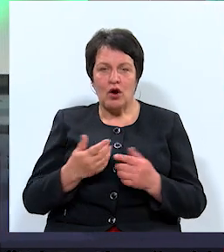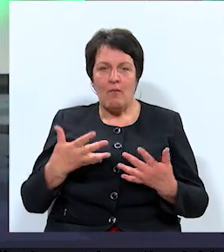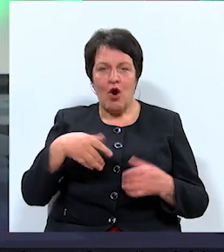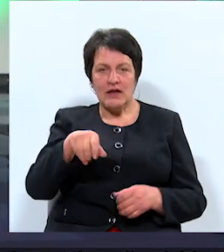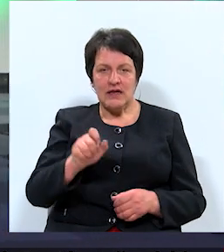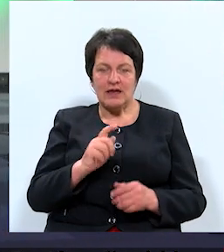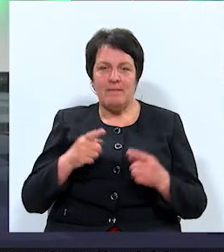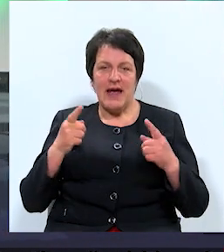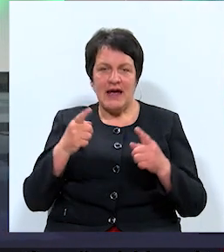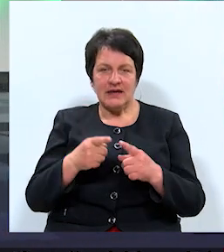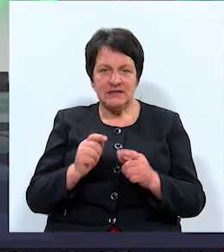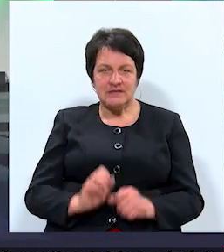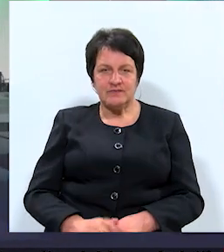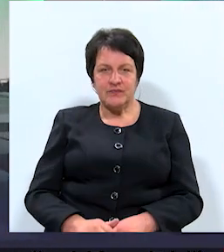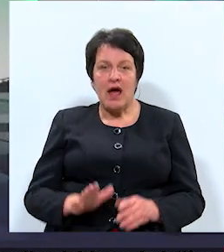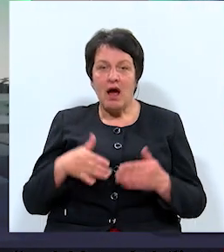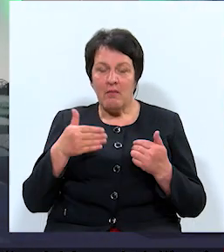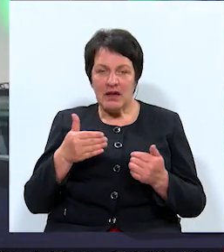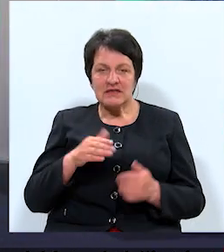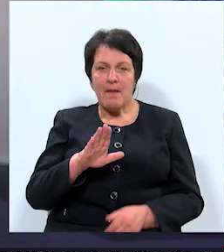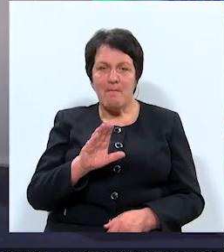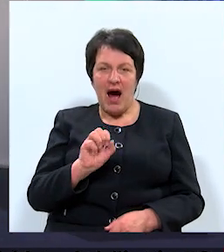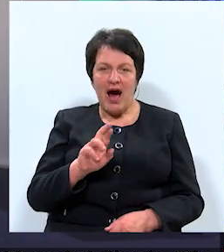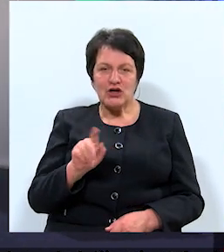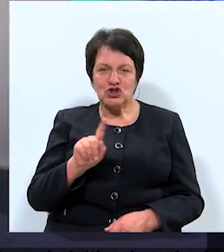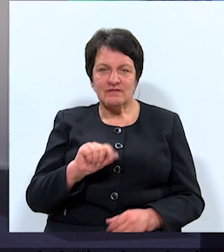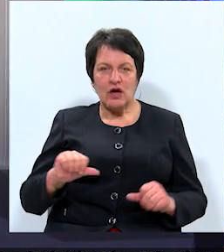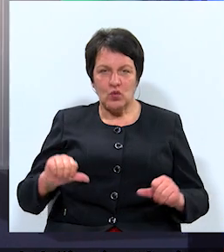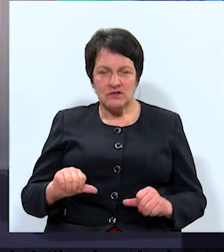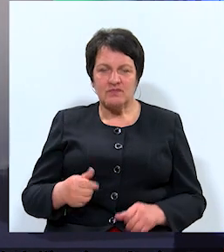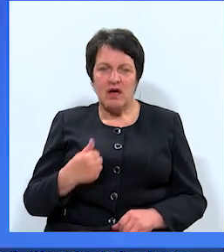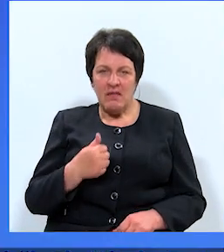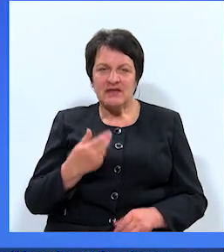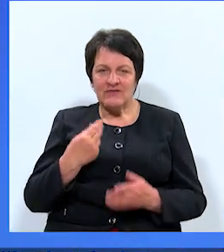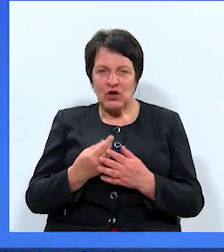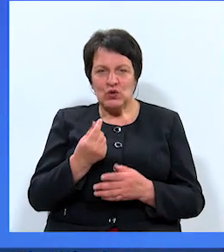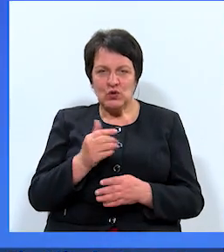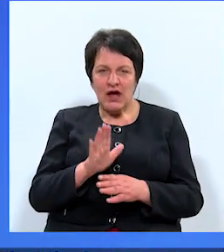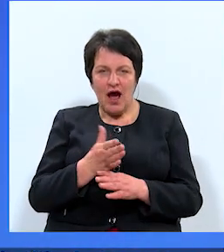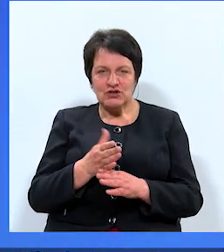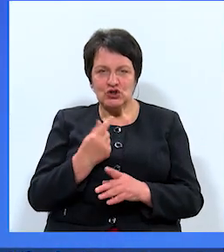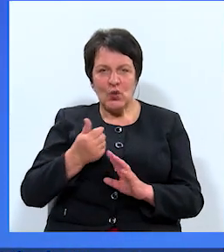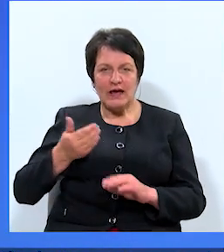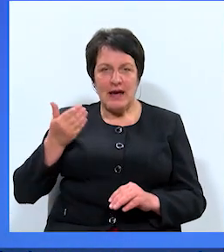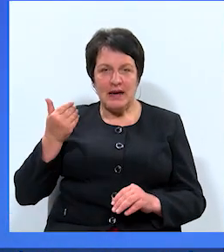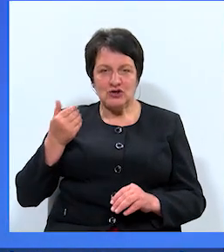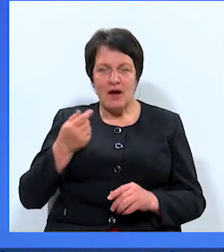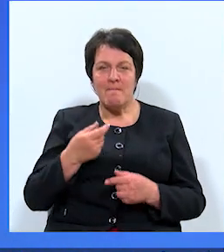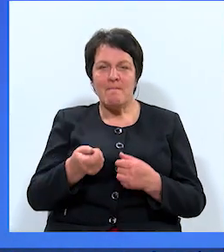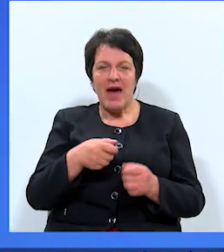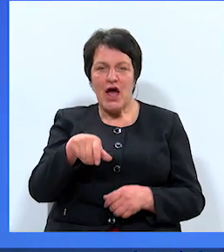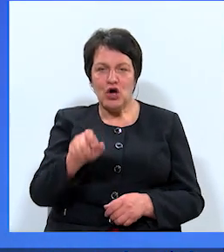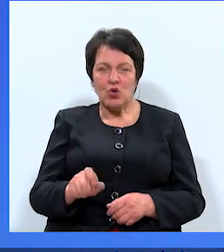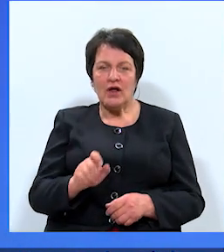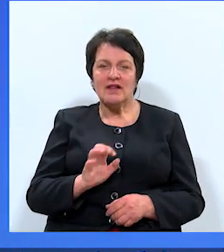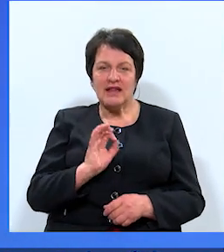mērķis. Paldies, Barševs, kungs, jūs vērtējums. Manas vērtējums, laikam, drusk atšķirsies no iepriekšējo mēru